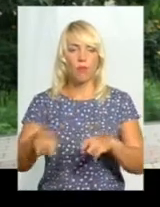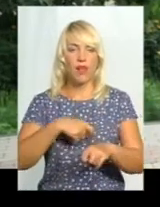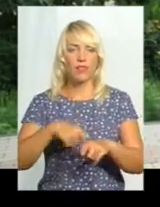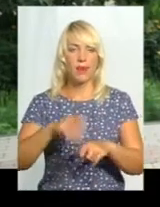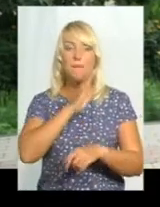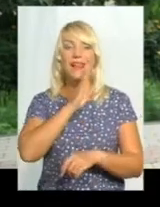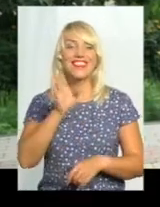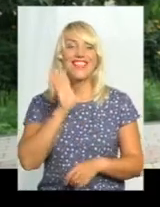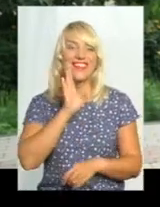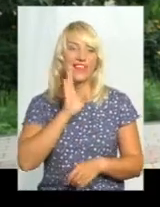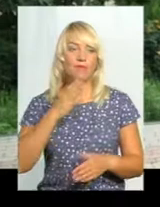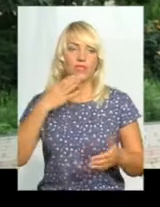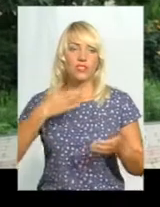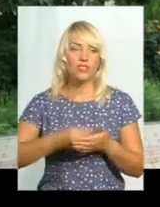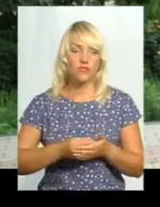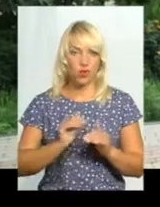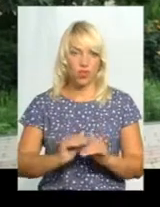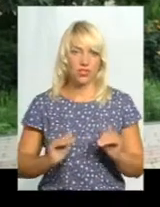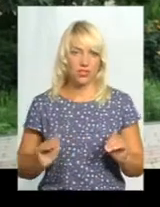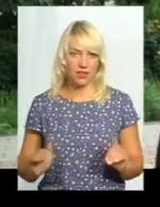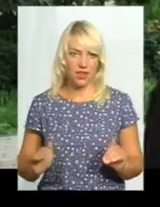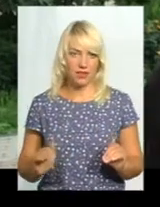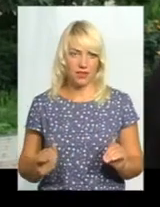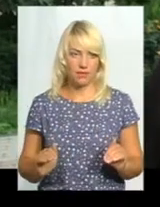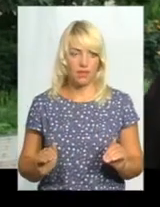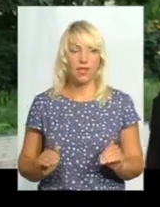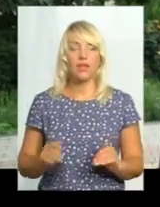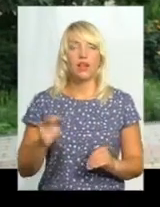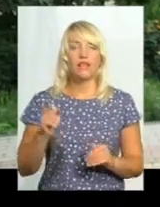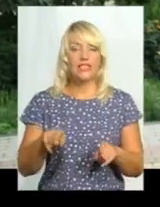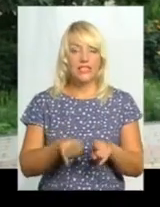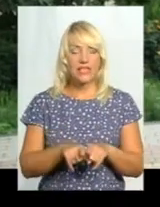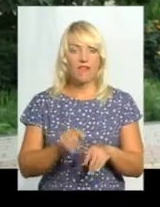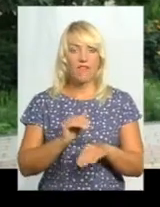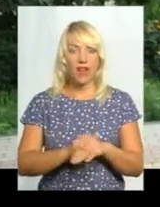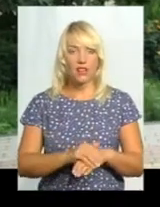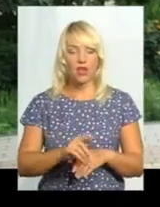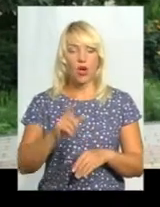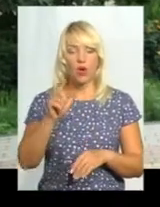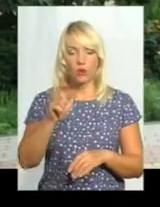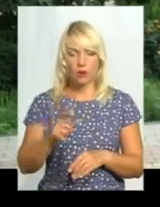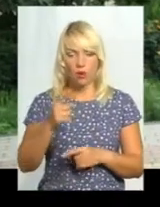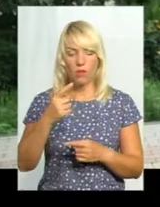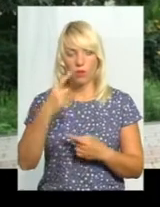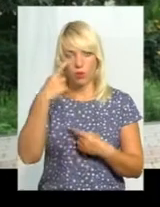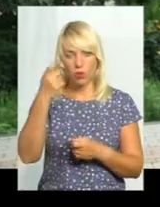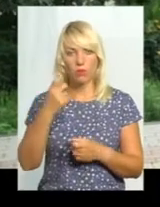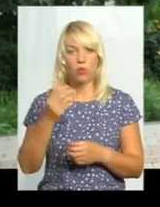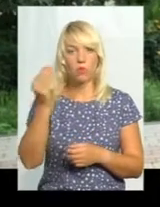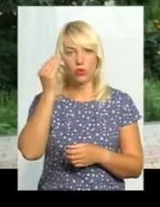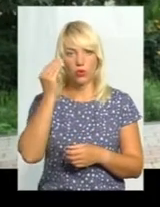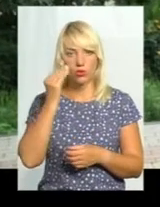малолітніх дітей. В даних фактах особі, повідомлено про підозру, обрано запобіжні заходи,